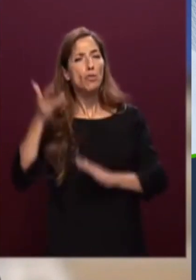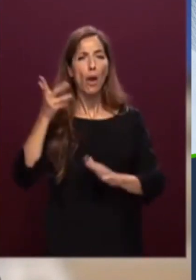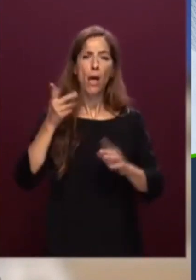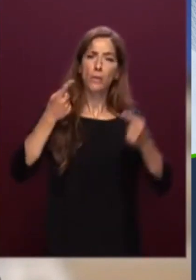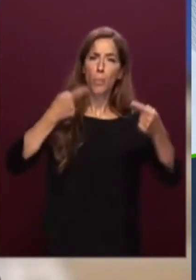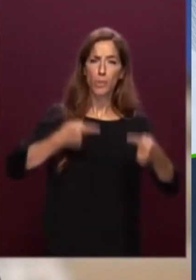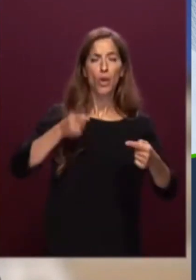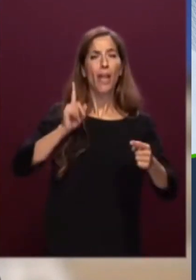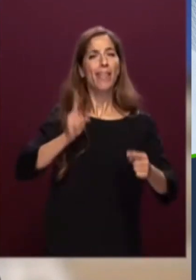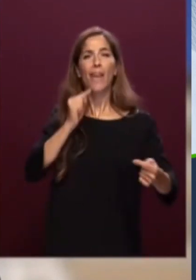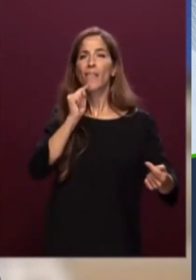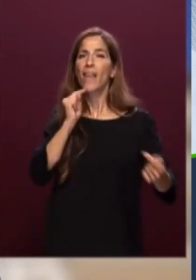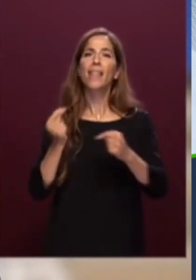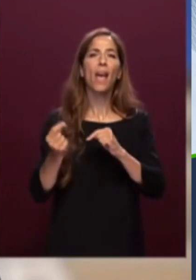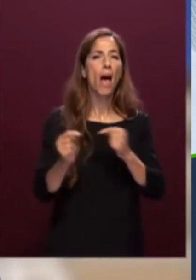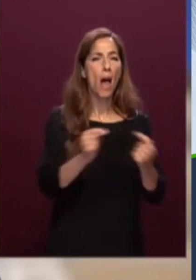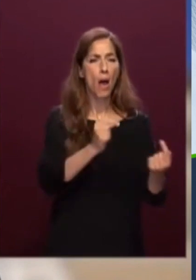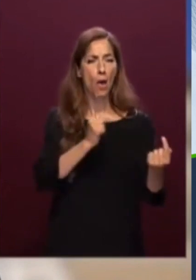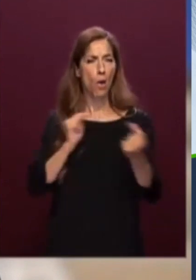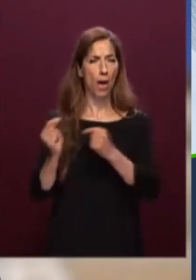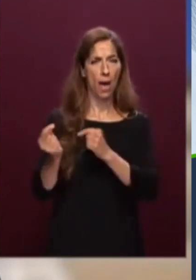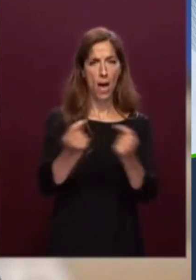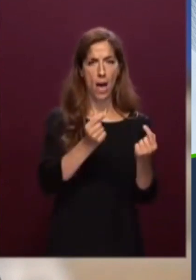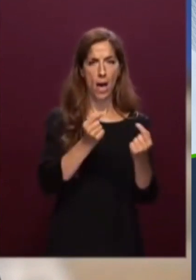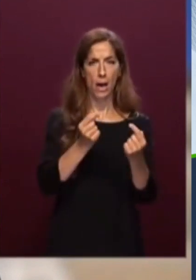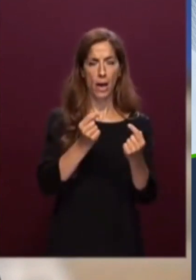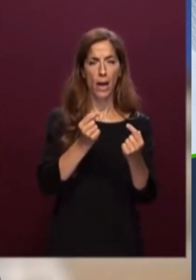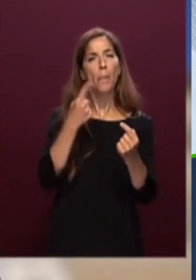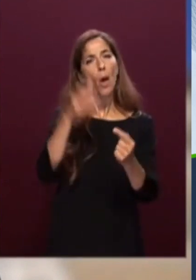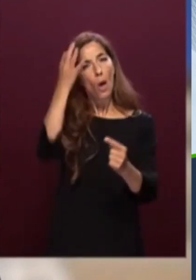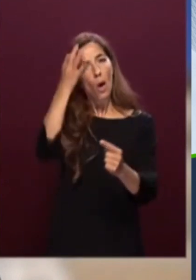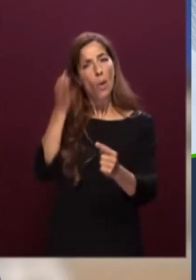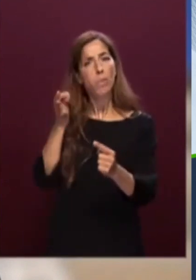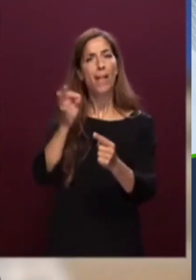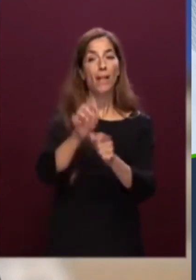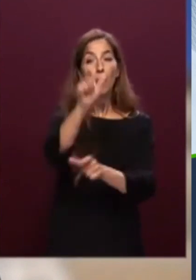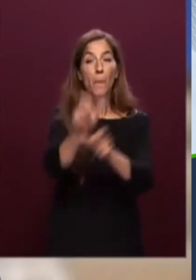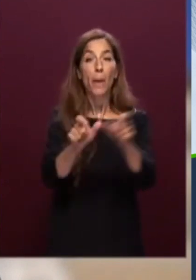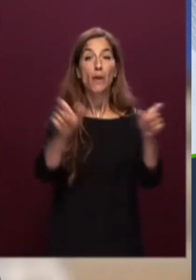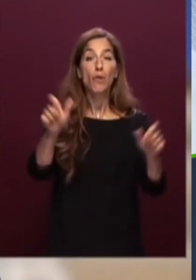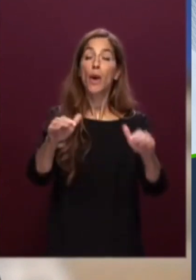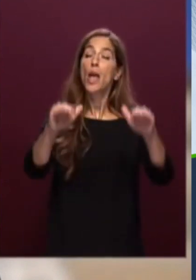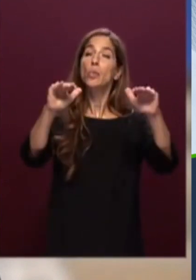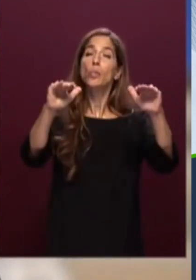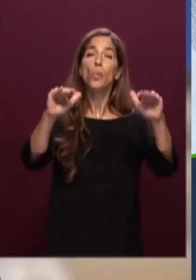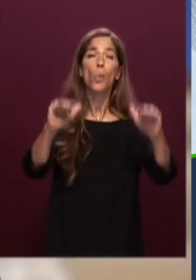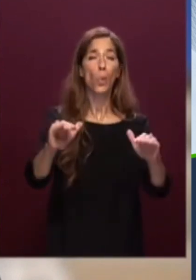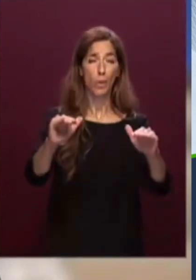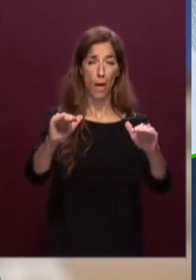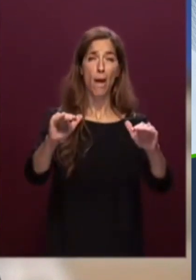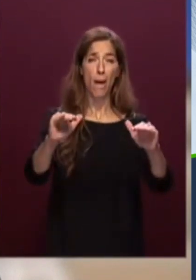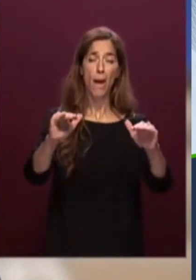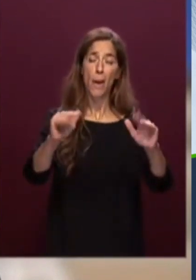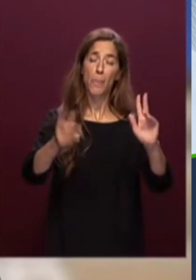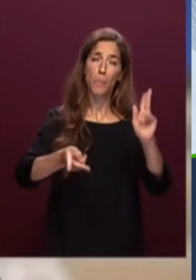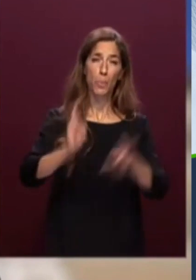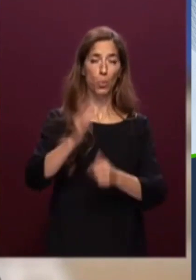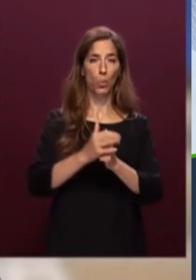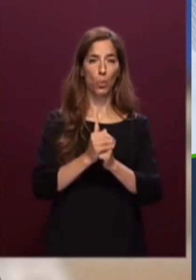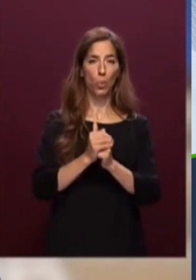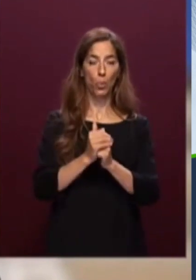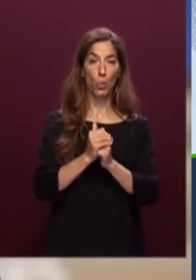dialogare per un proficuo innalzamento del livello di tutela delle persone e dovranno garantire piena